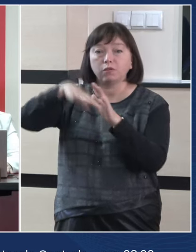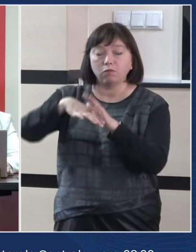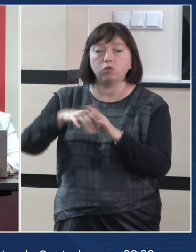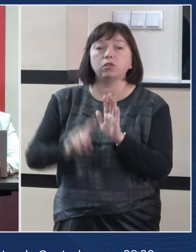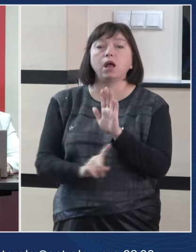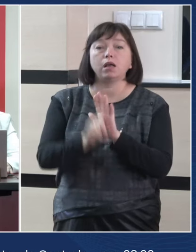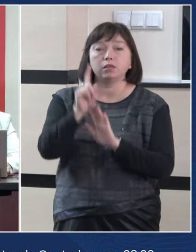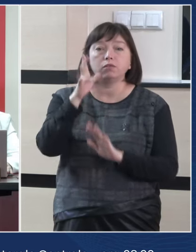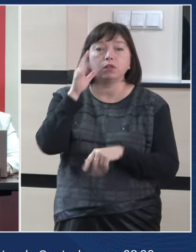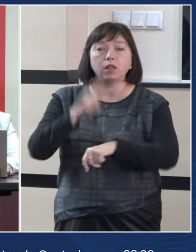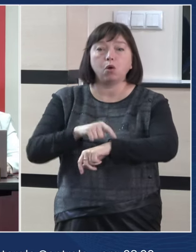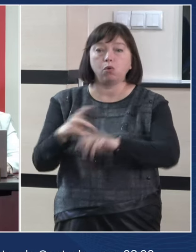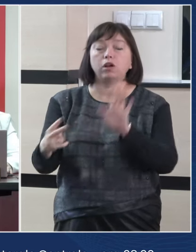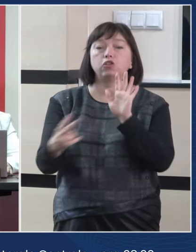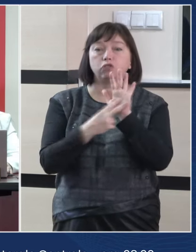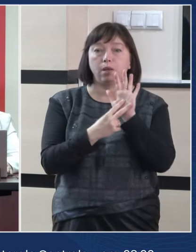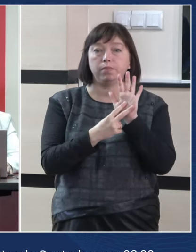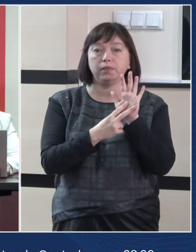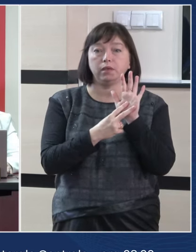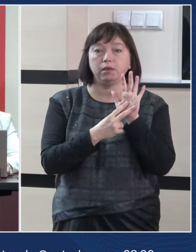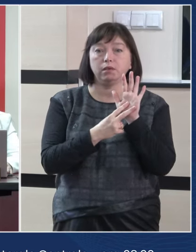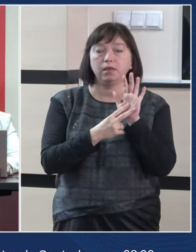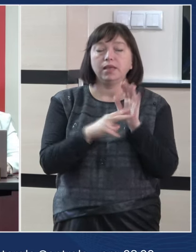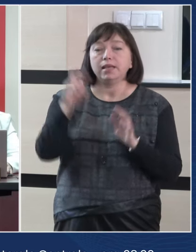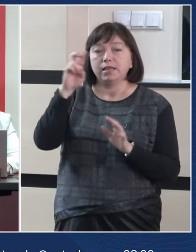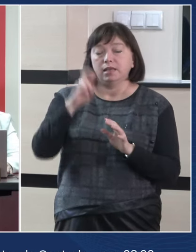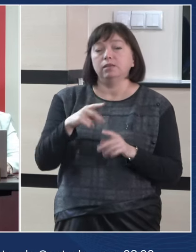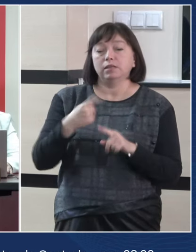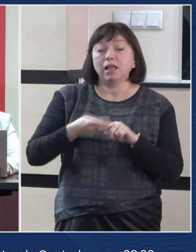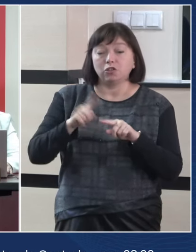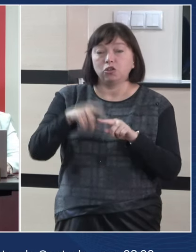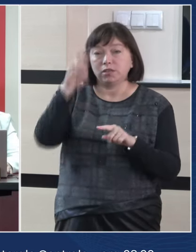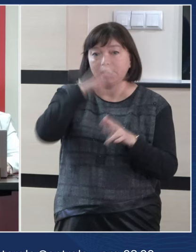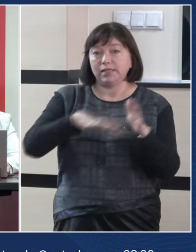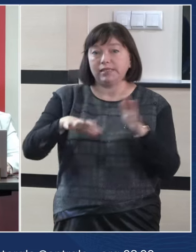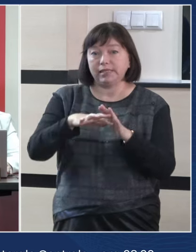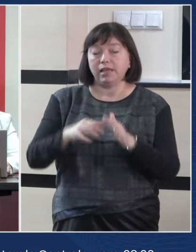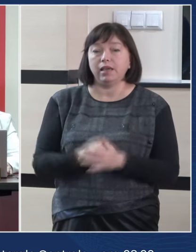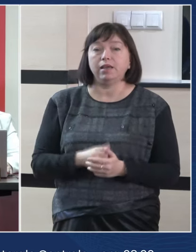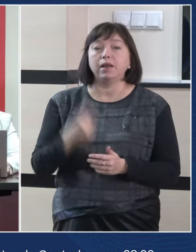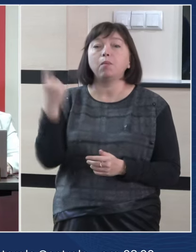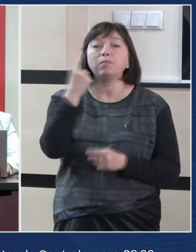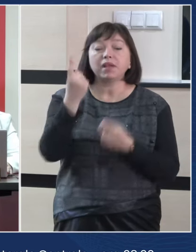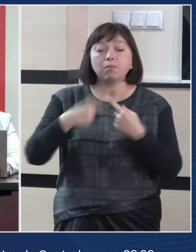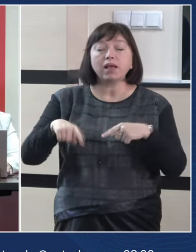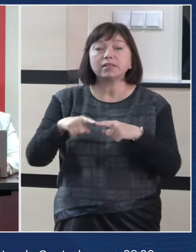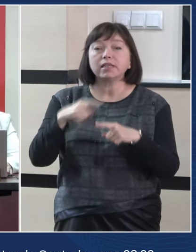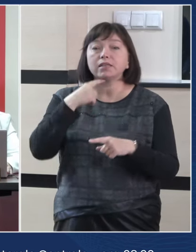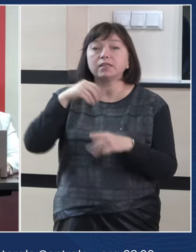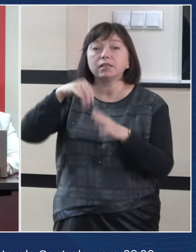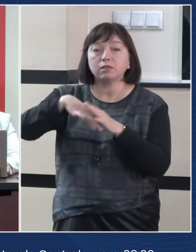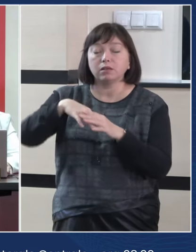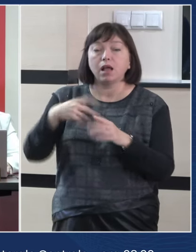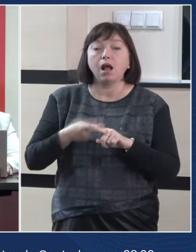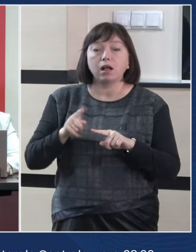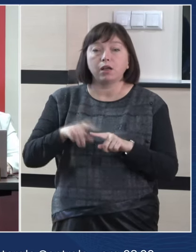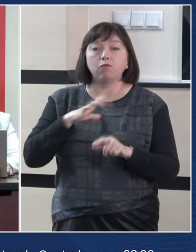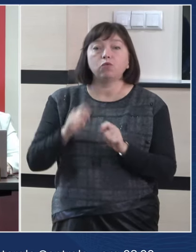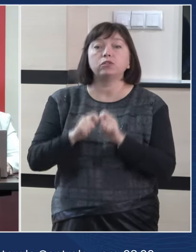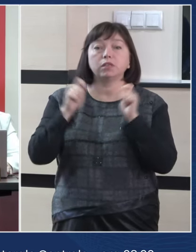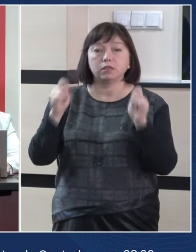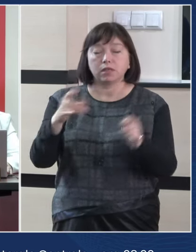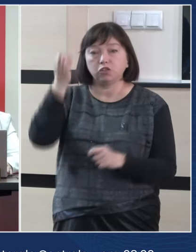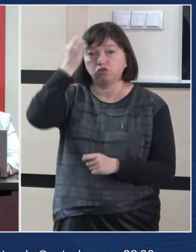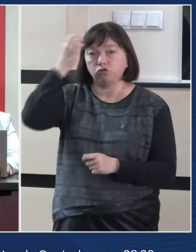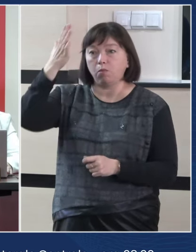a demarat la ora 7 în statele respective. Prima secție de vot deschisă a